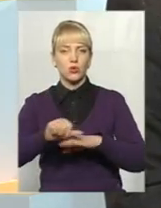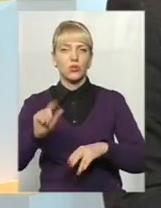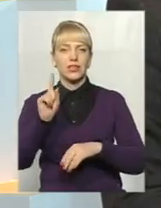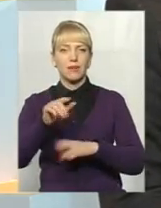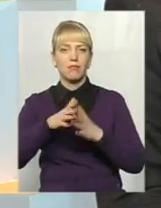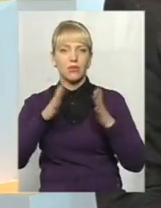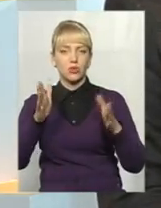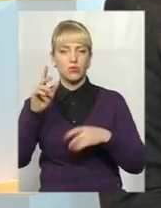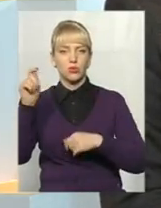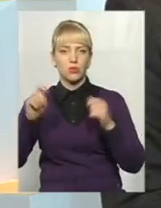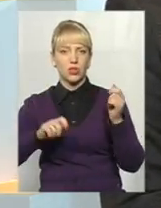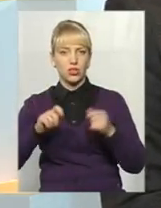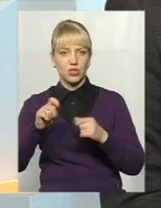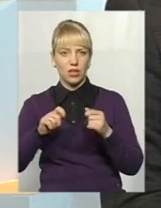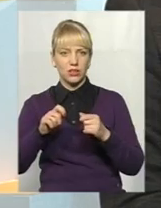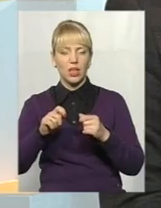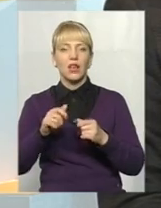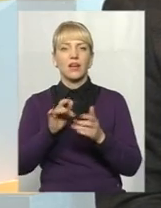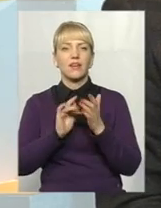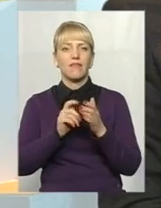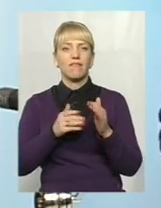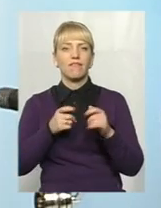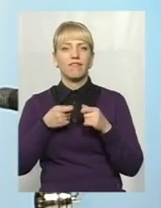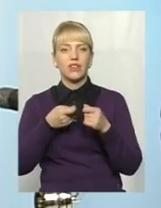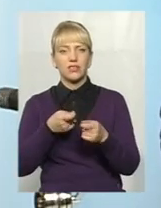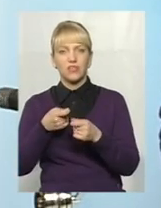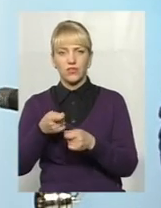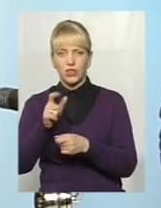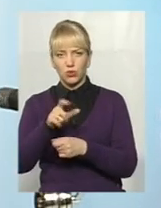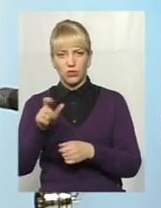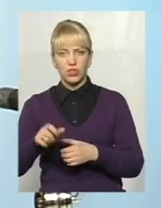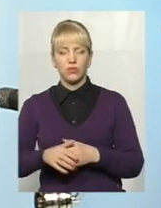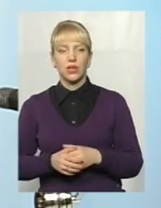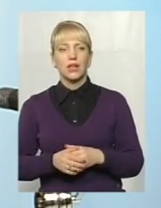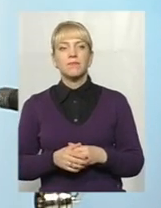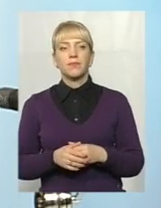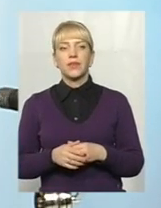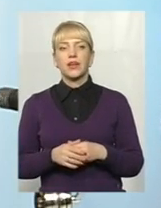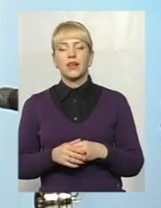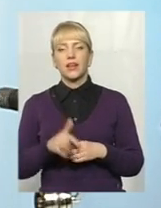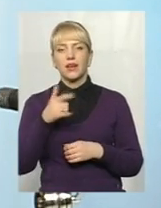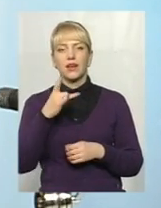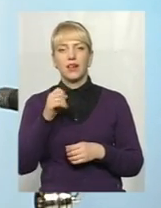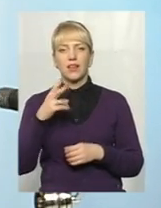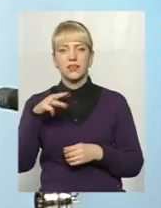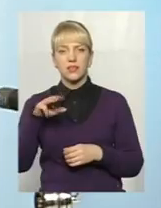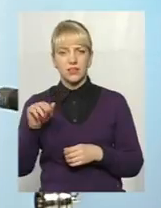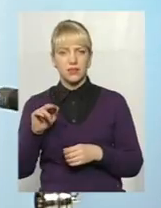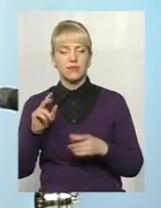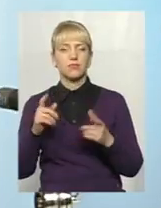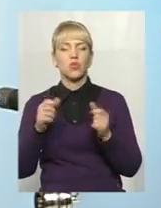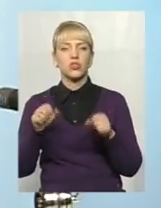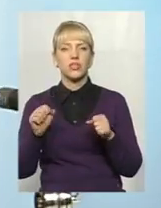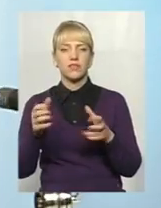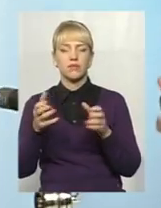тим більше до нас будуть приїжджати і відвідувачі. Скажіть, будь ласка, а гранти, можливість брати